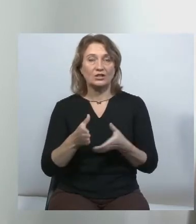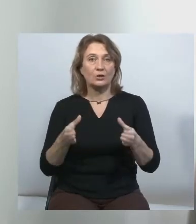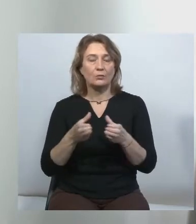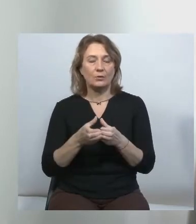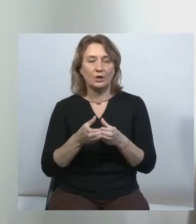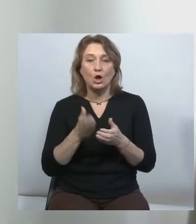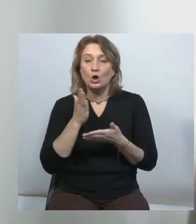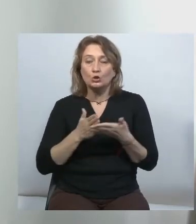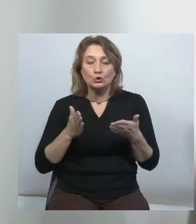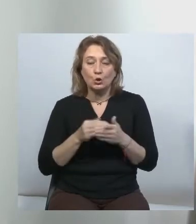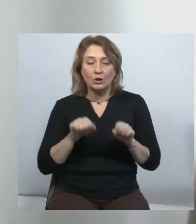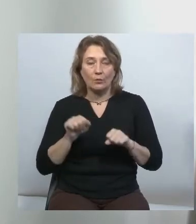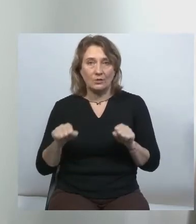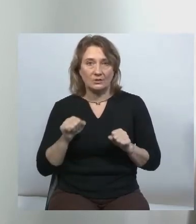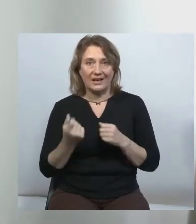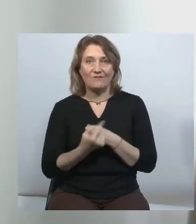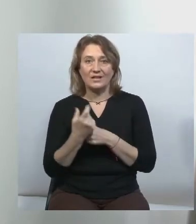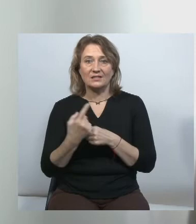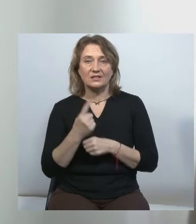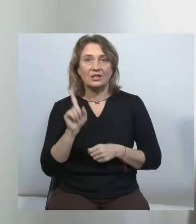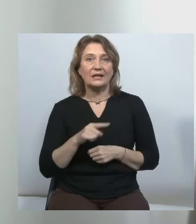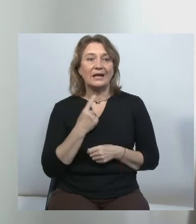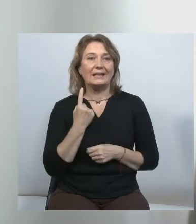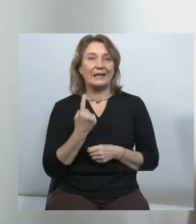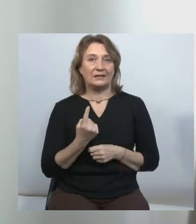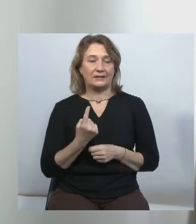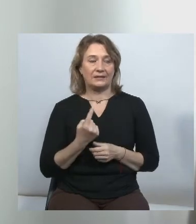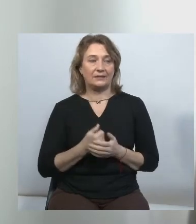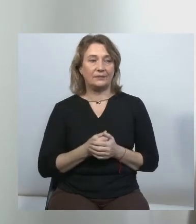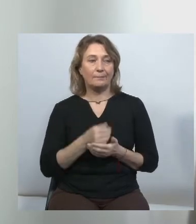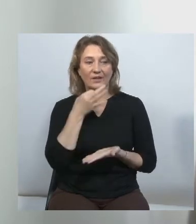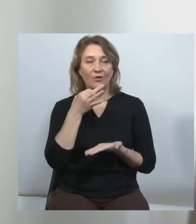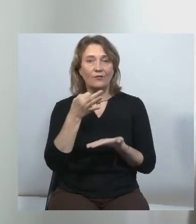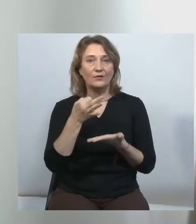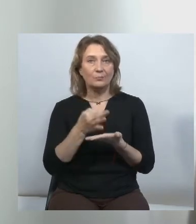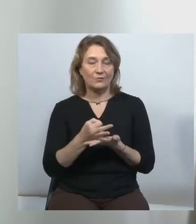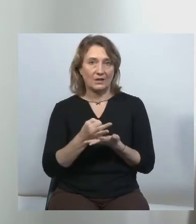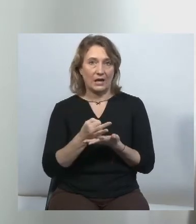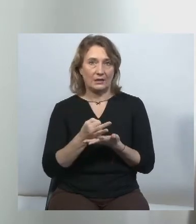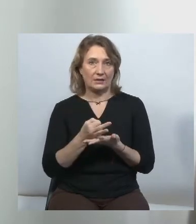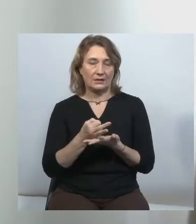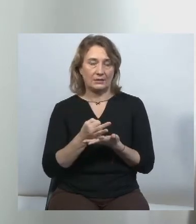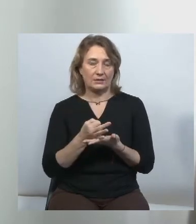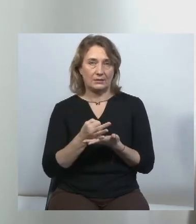При цьому законом ми визначені як єдиний відповідальний орган за